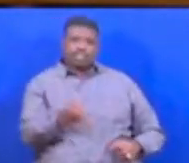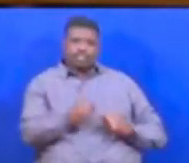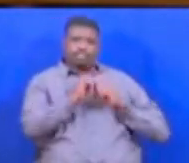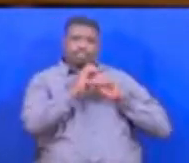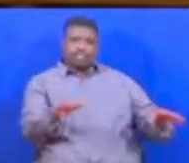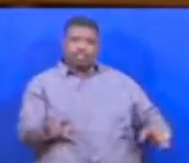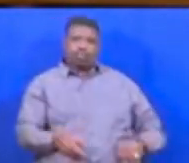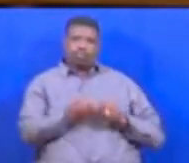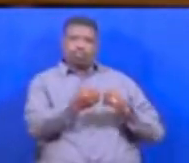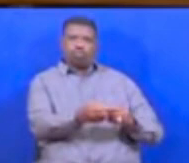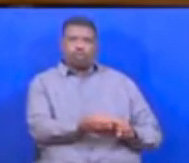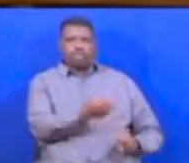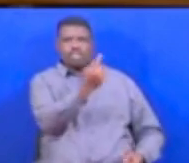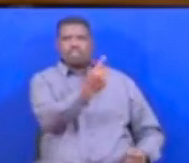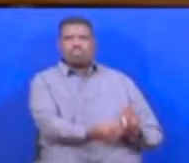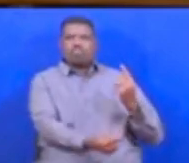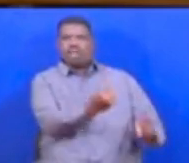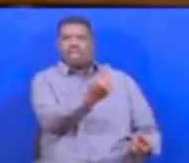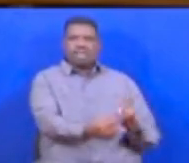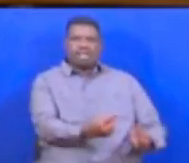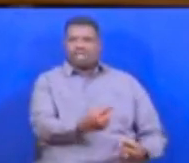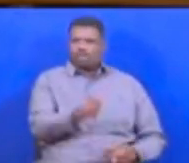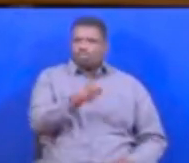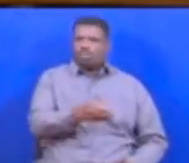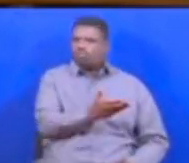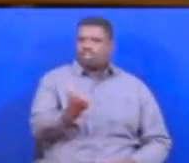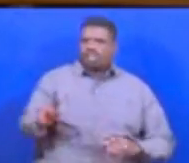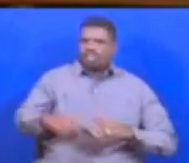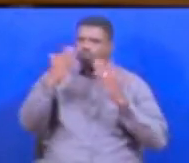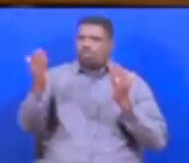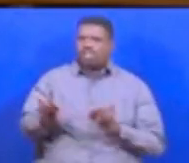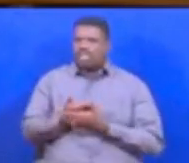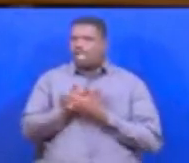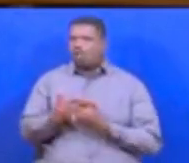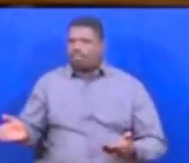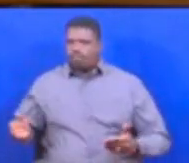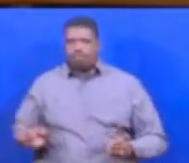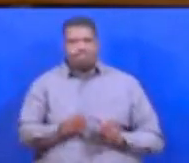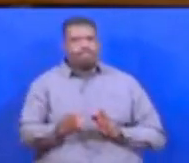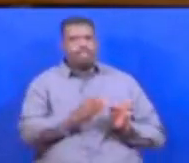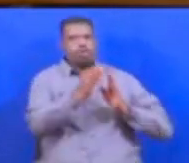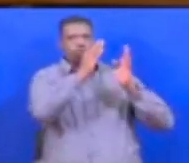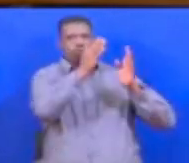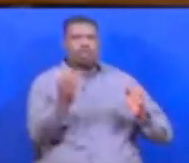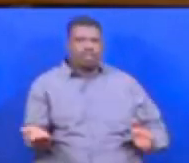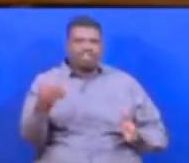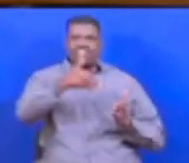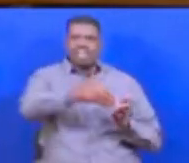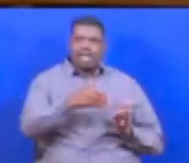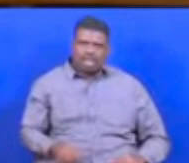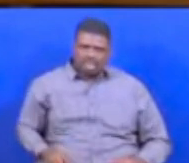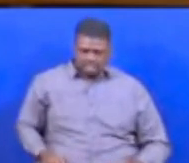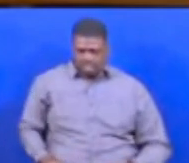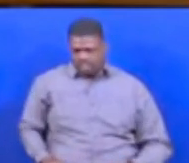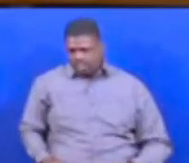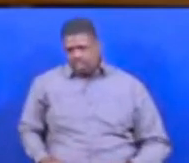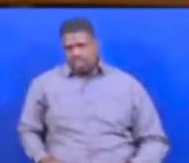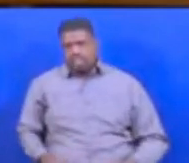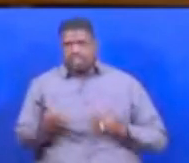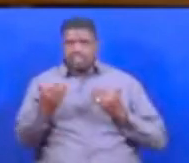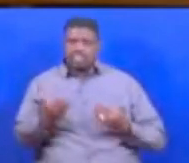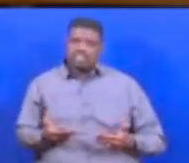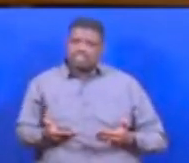watatukana, lakini achatukane, manaki kuna hatu mingine duniani hawapo mbinguni na hawa jafika, wanayalea atukatikata. Sasa,